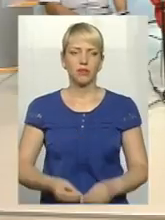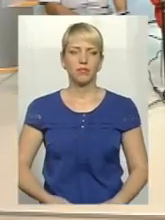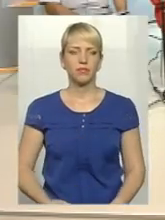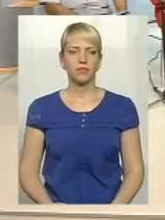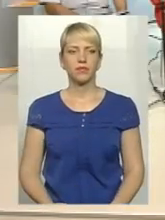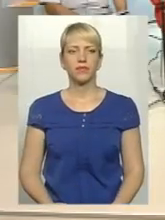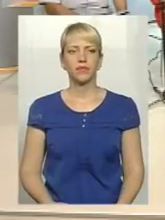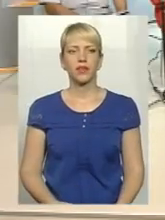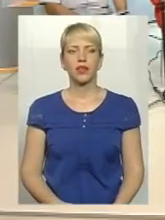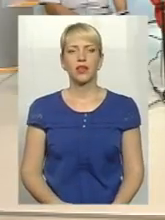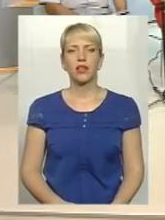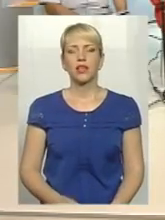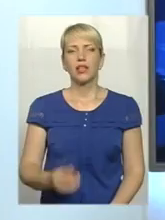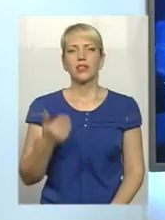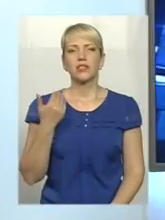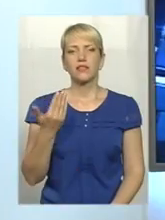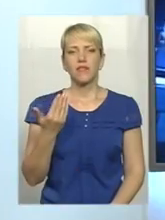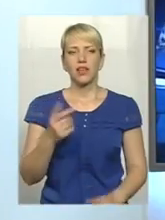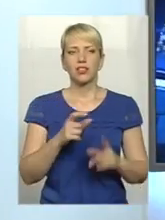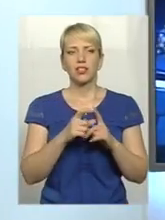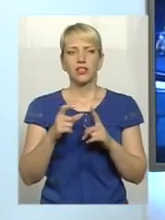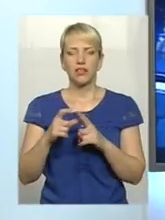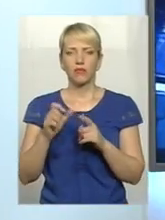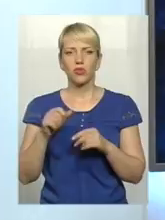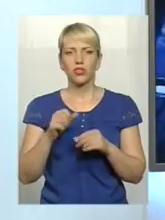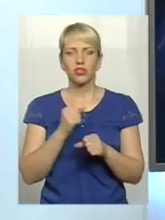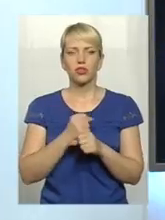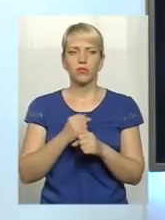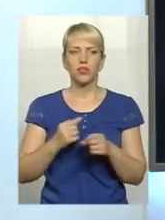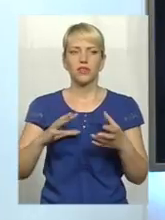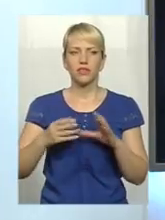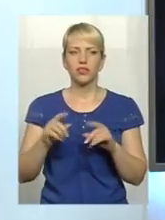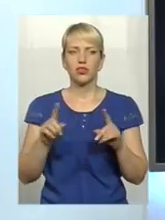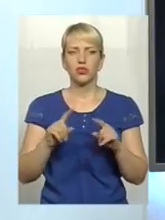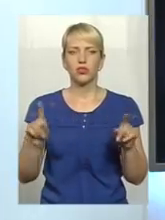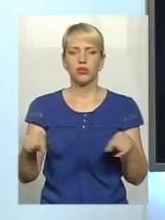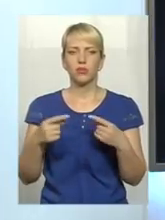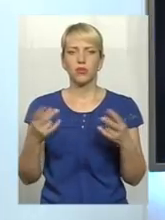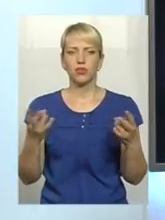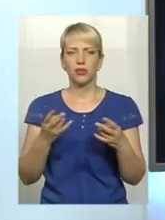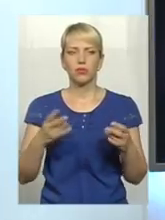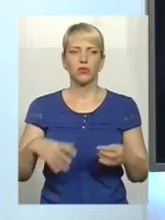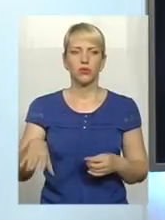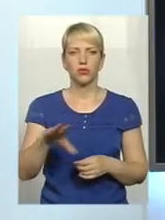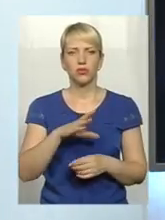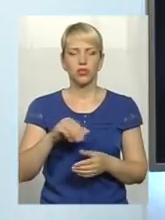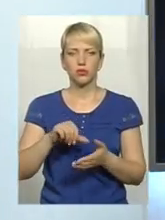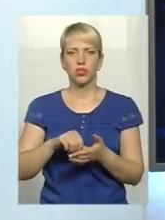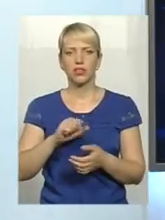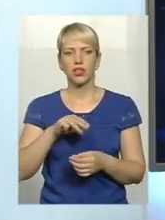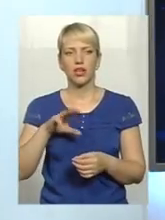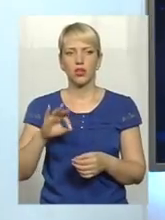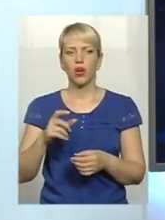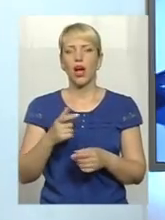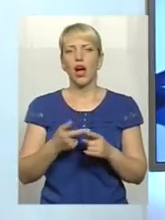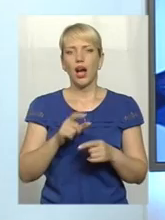Пані Таїса, з ваших слів можна зробити висновок, що реабілітації потребують усі учасники АТО, а їх